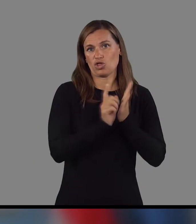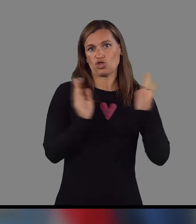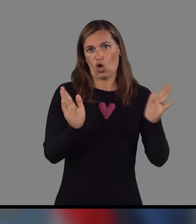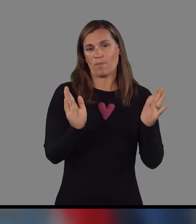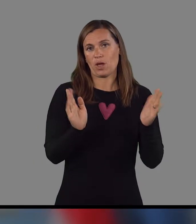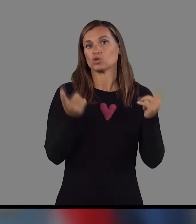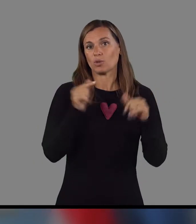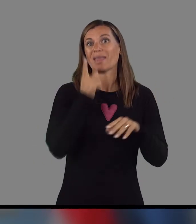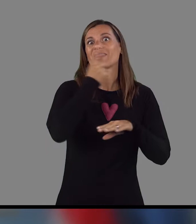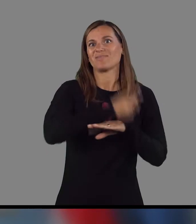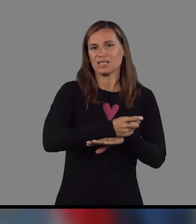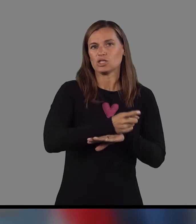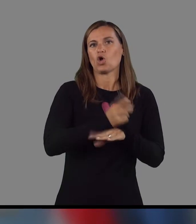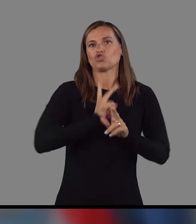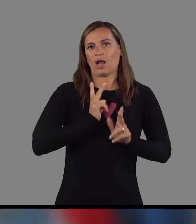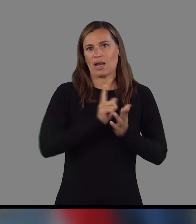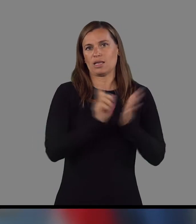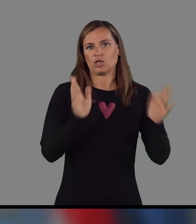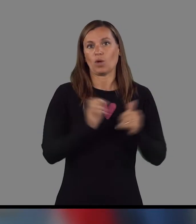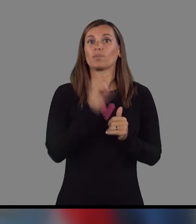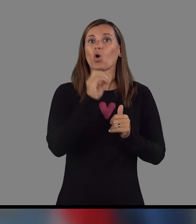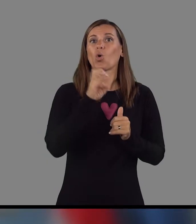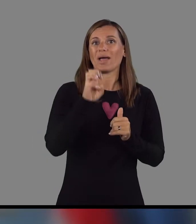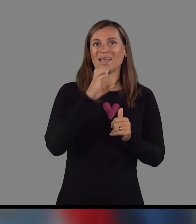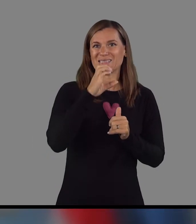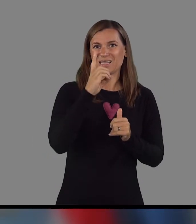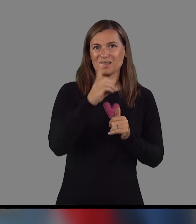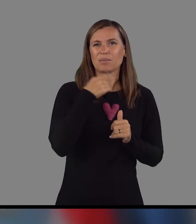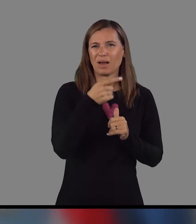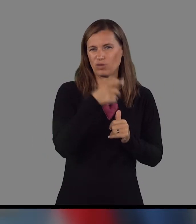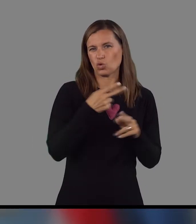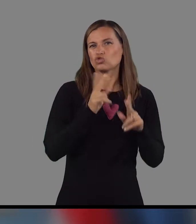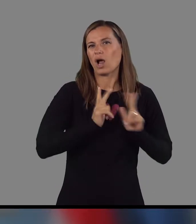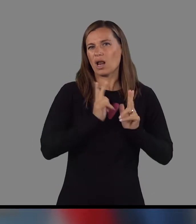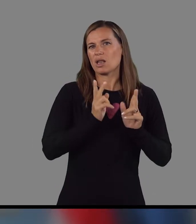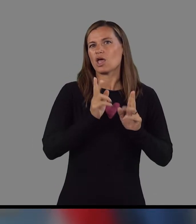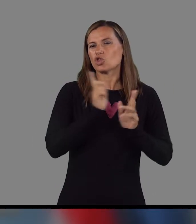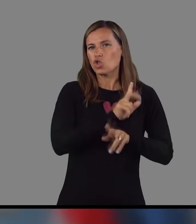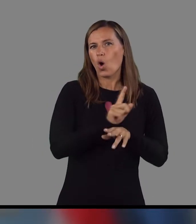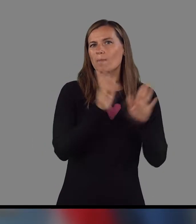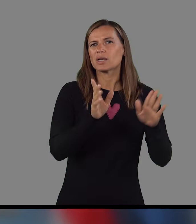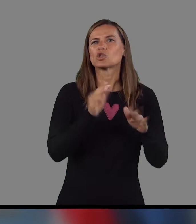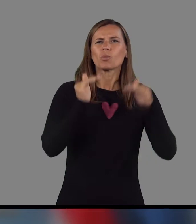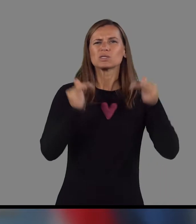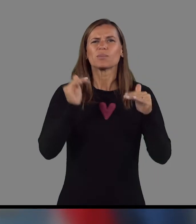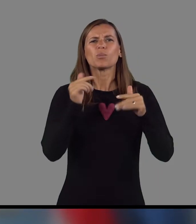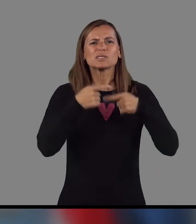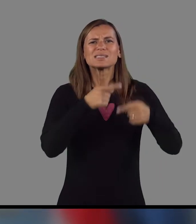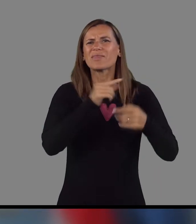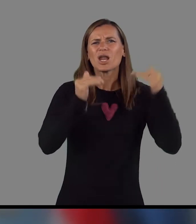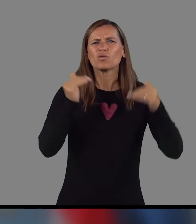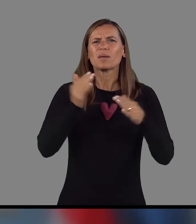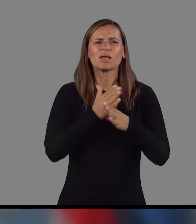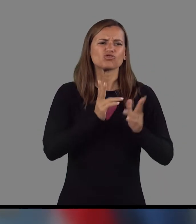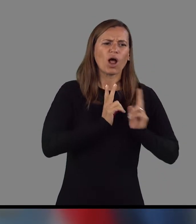pravzaprav definicijo čakalnih dob. OECD pravi, da so čakalne dobe posledica neravnovesja med popraševanjem in pa ponudbo